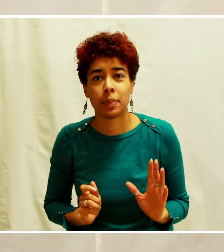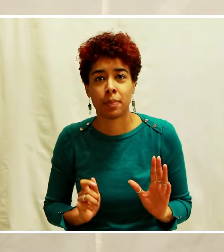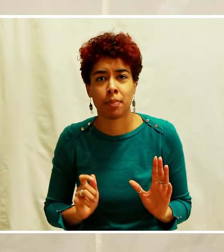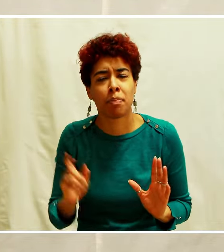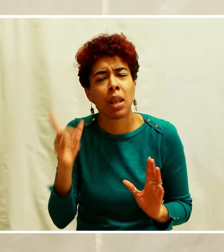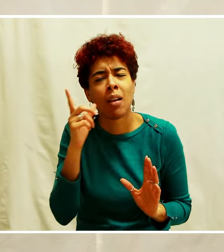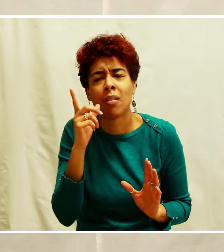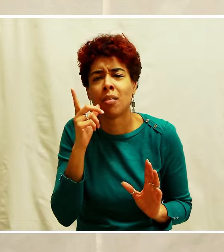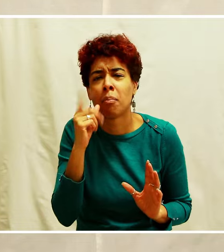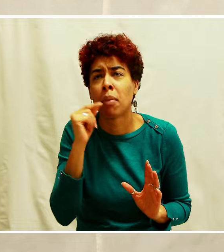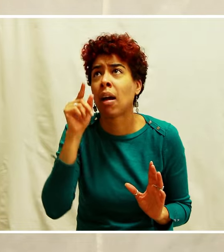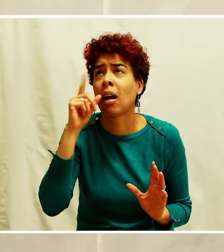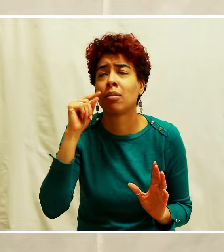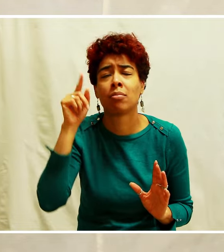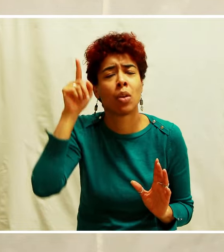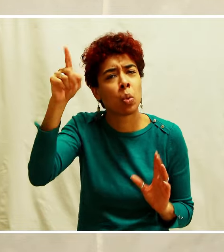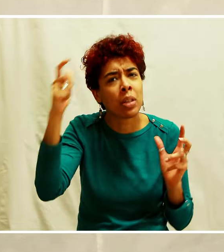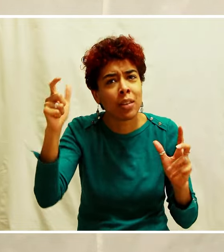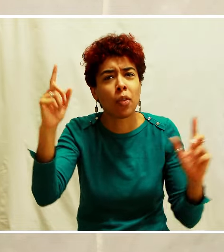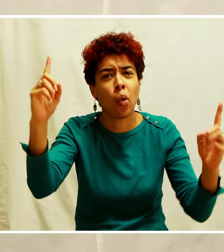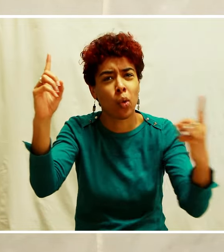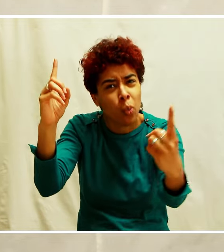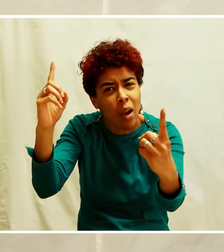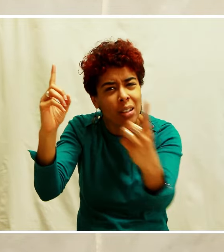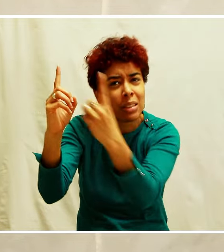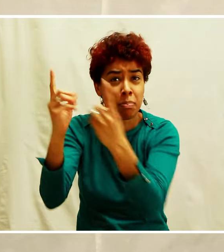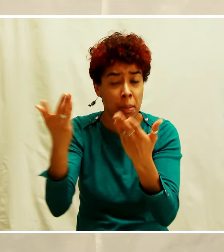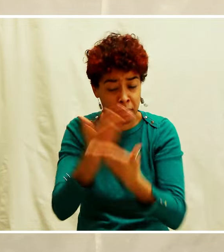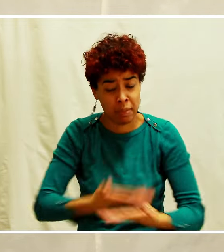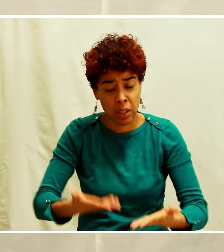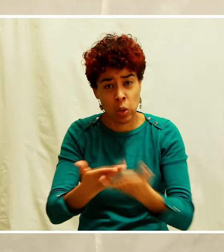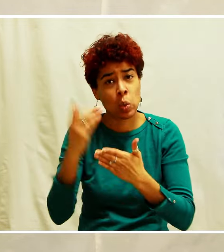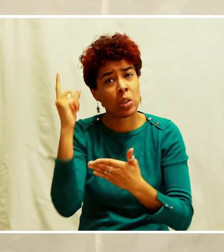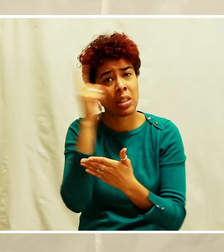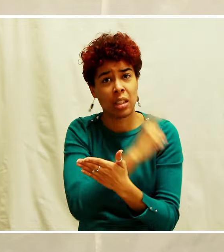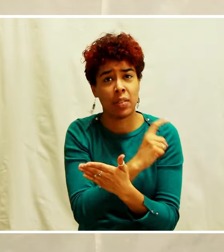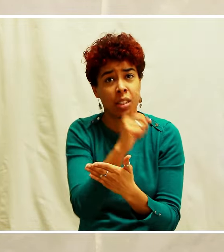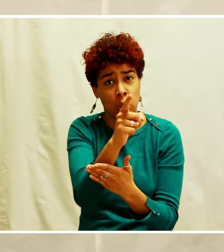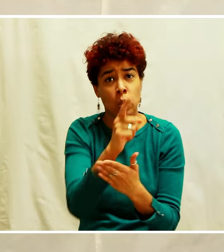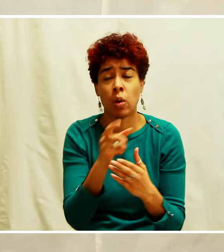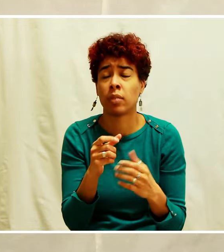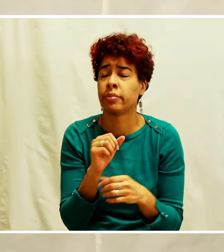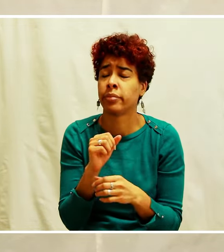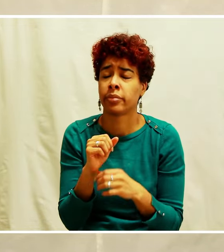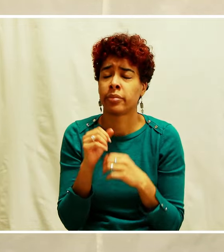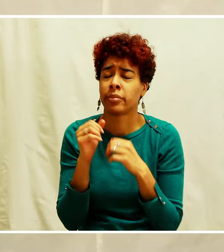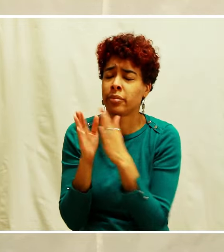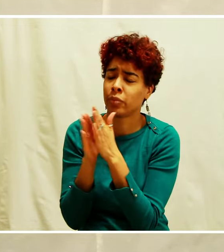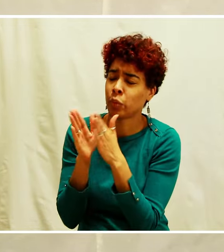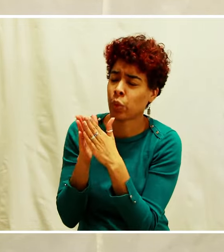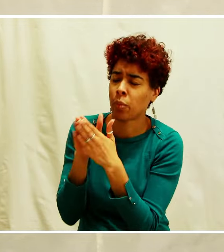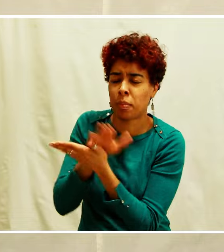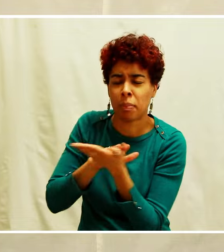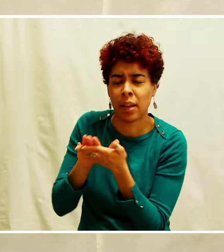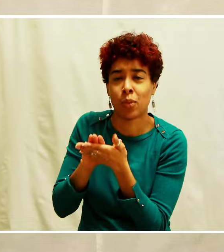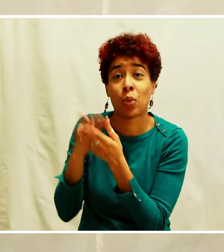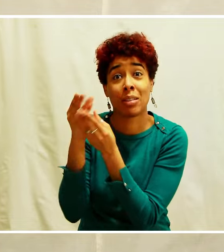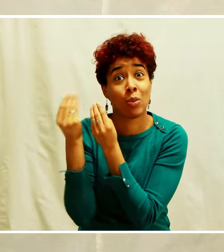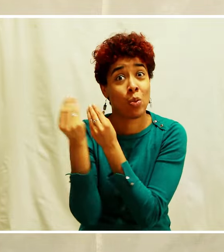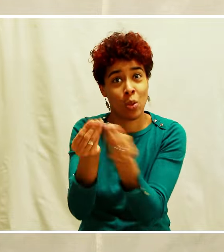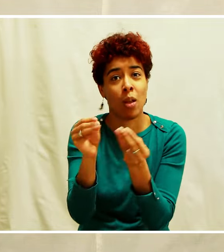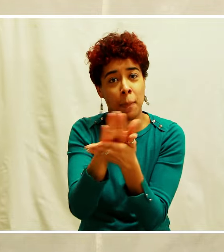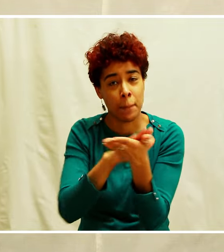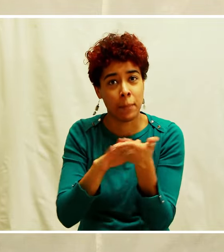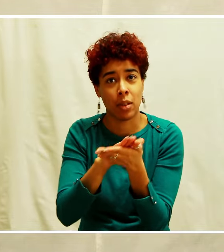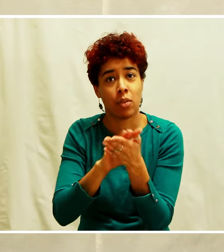Le Père veut t'attirer justement, même dans ces moments difficiles de ta vie, pour que tu puisses demander pardon, recevoir le pardon pour tes péchés